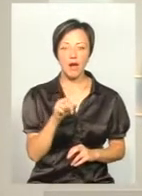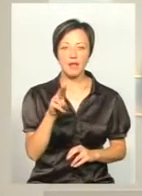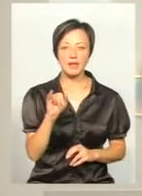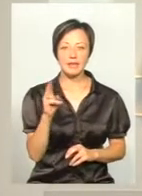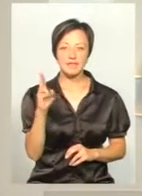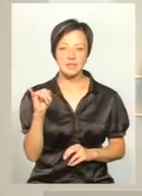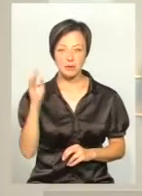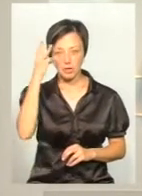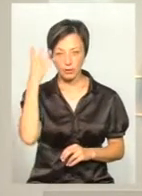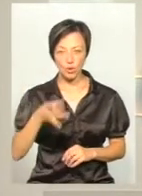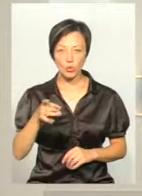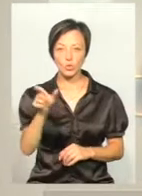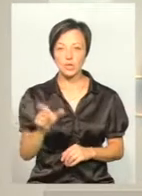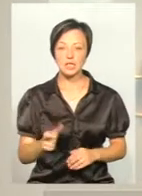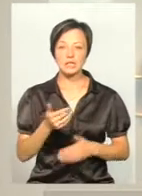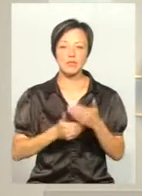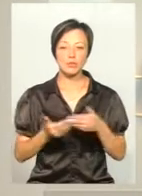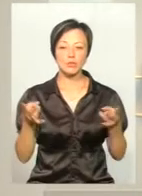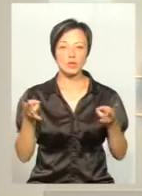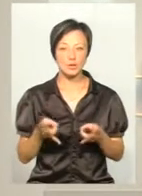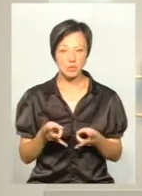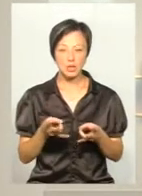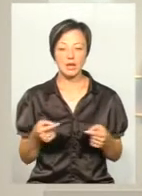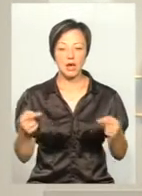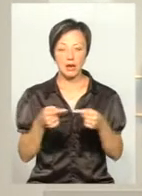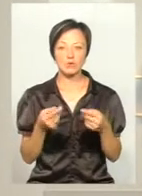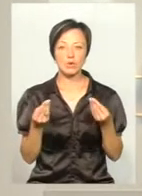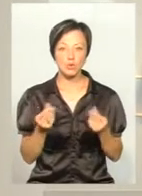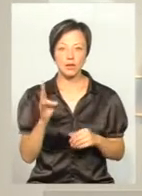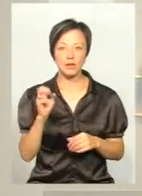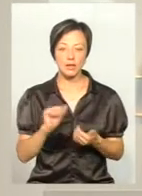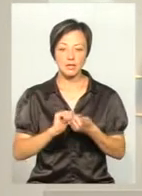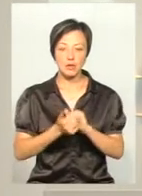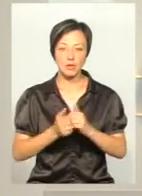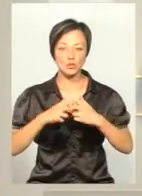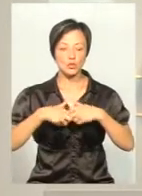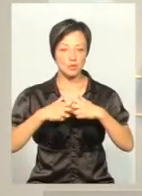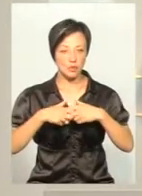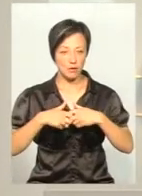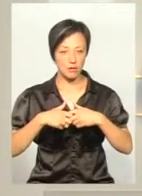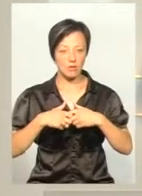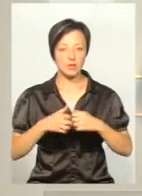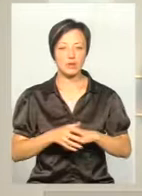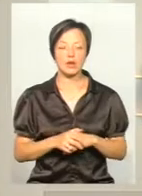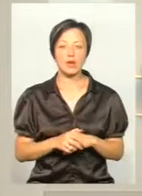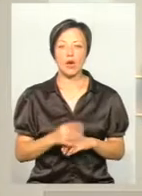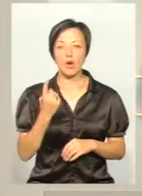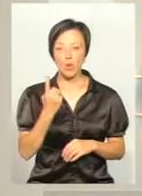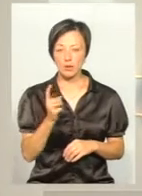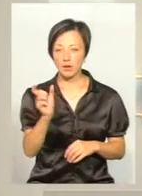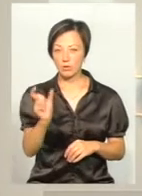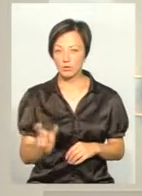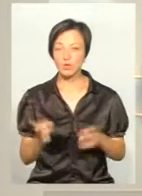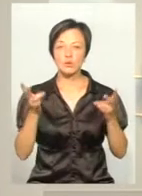Галина Мацкевич – людина з інвалідністю, якій потрібні якраз гроші на заміну кульшового суглобу. Вона одна з тих,